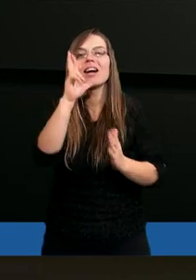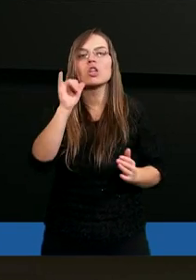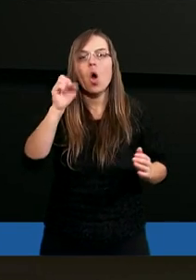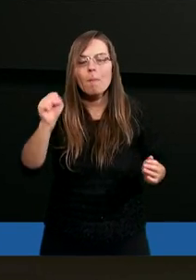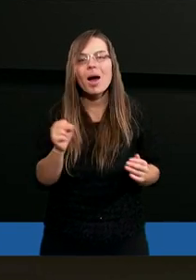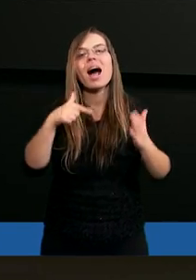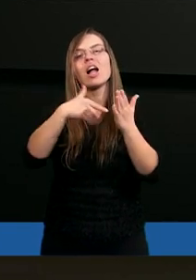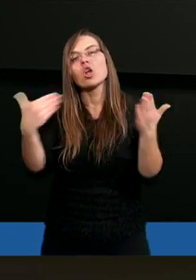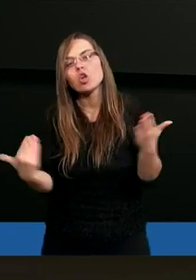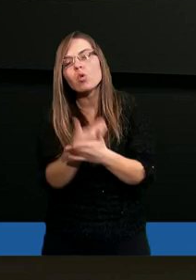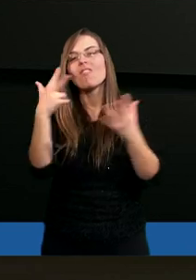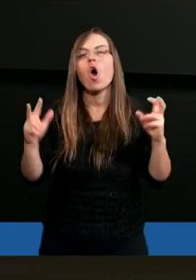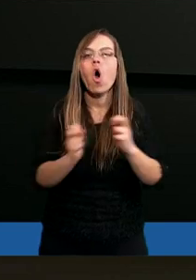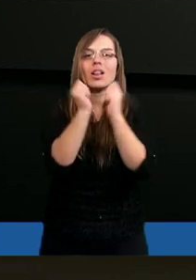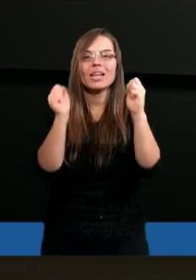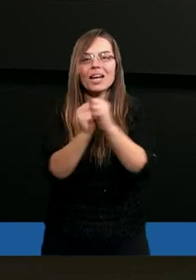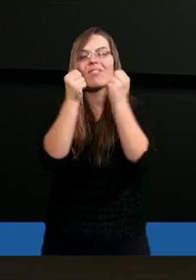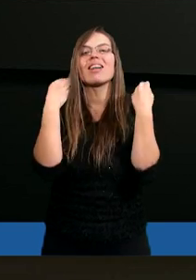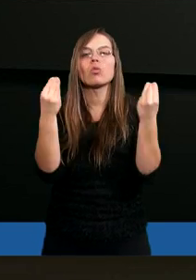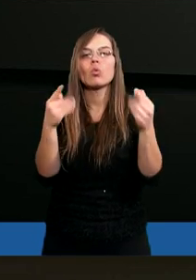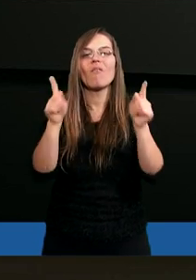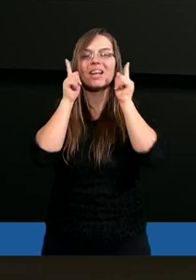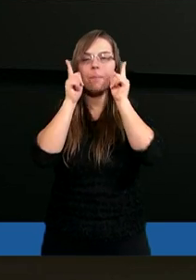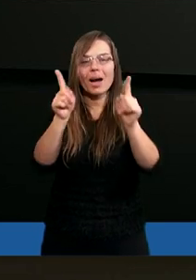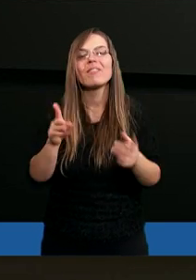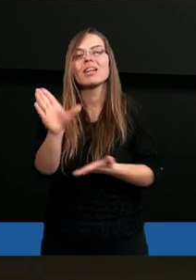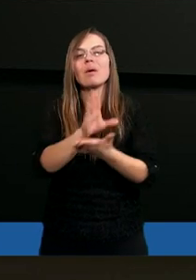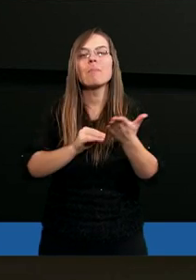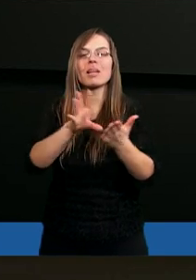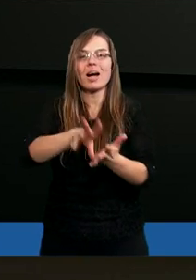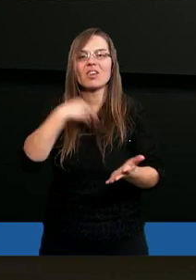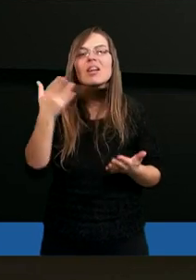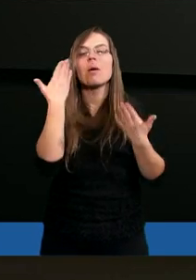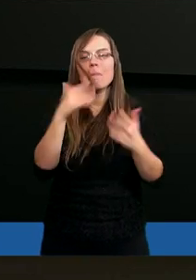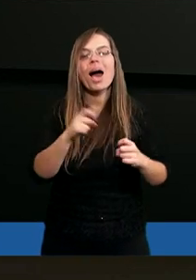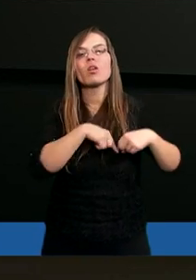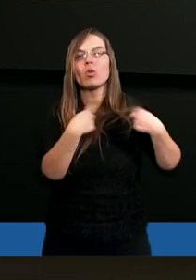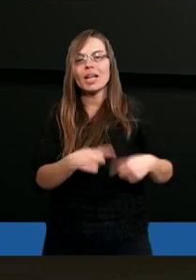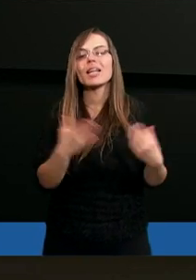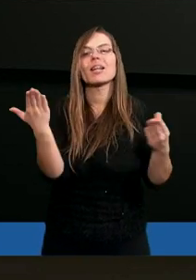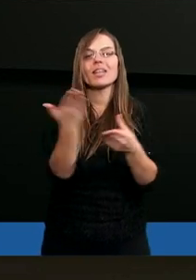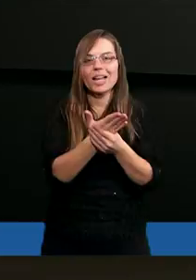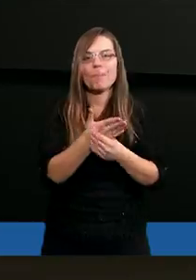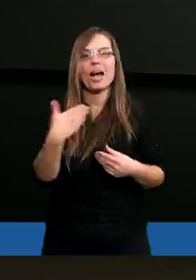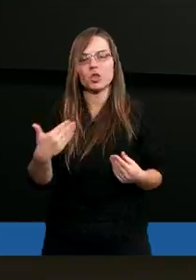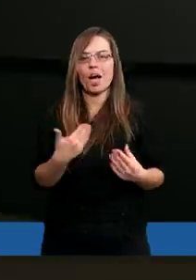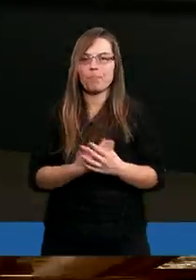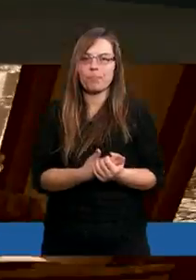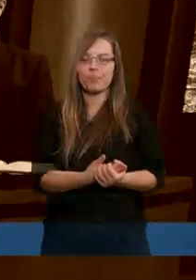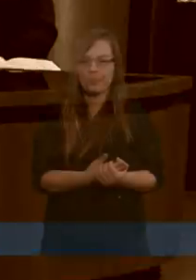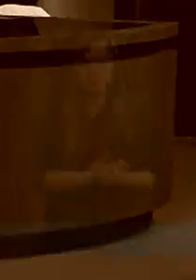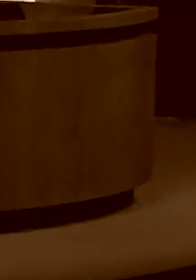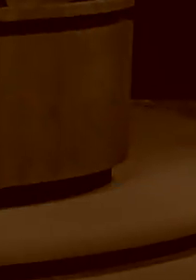księgi Hioba, znów odkrywać cudowne prawdy Pisma Świętego. Bardzo serdecznie zapraszam.